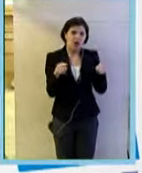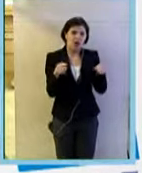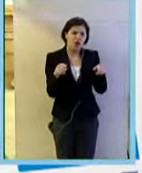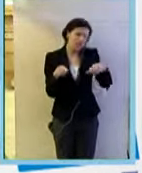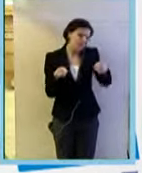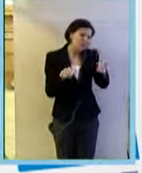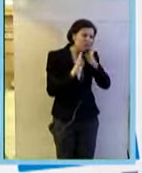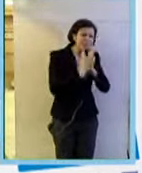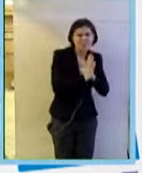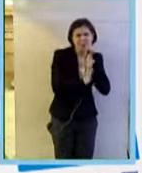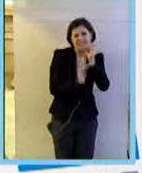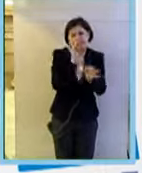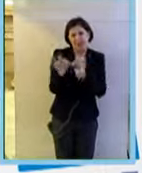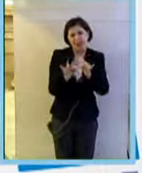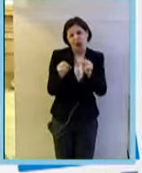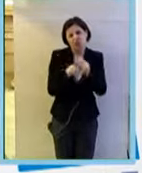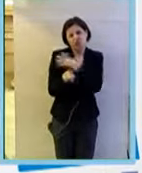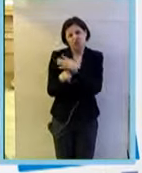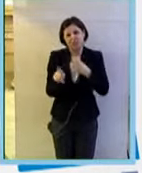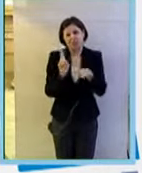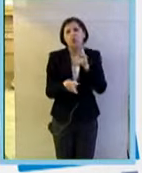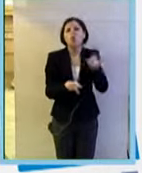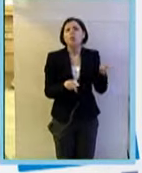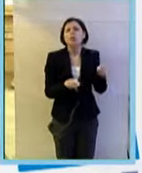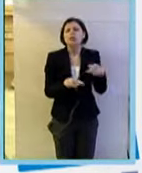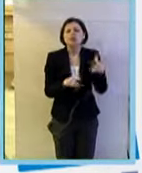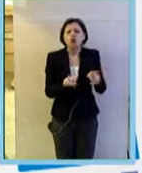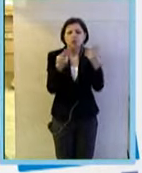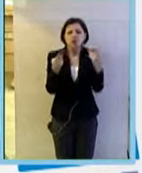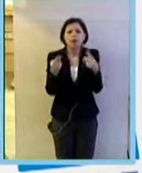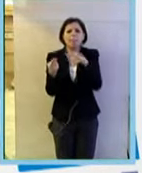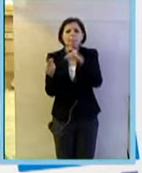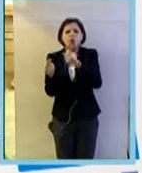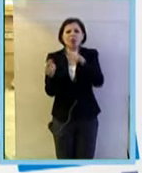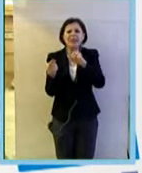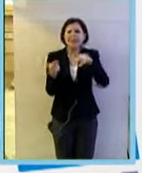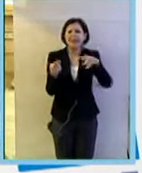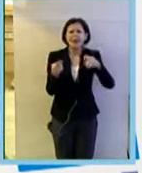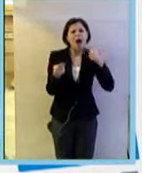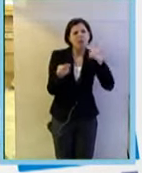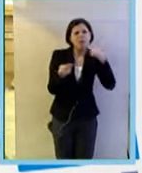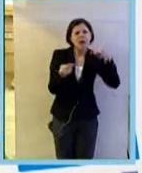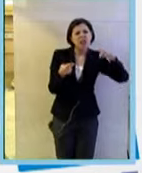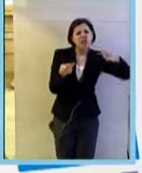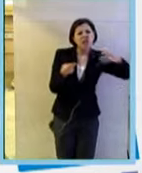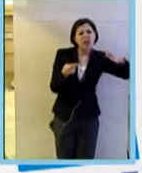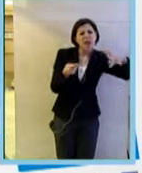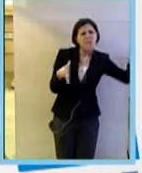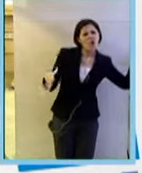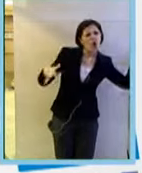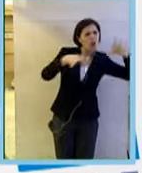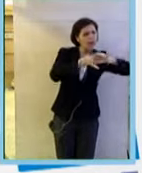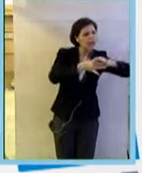tu lo spiegassi in termini più scientifici, comunque di una proteina che in qualche modo è legata all'NGF, si chiama VEGF